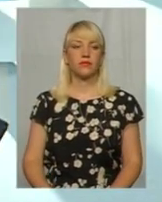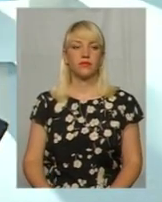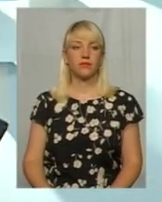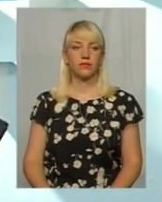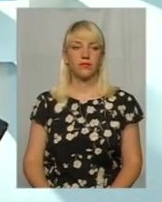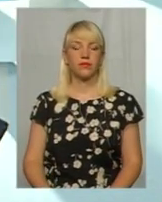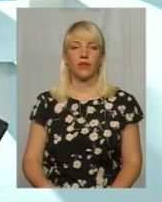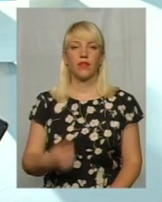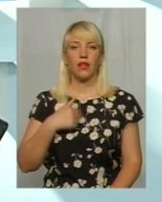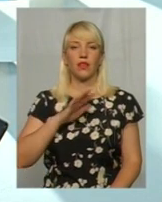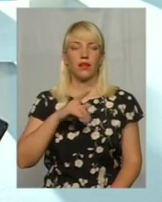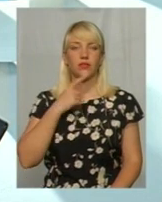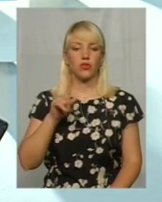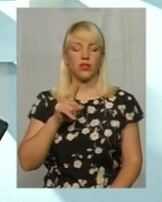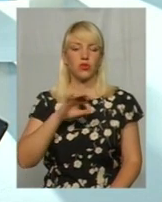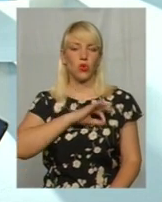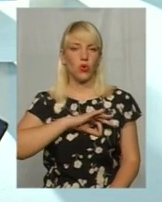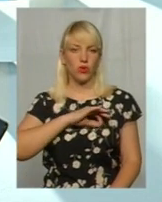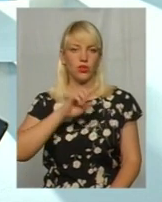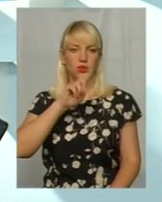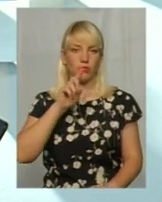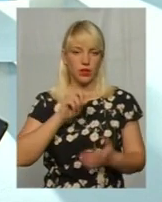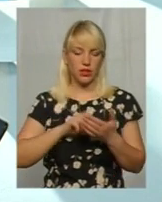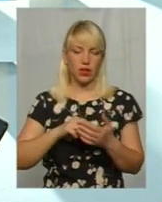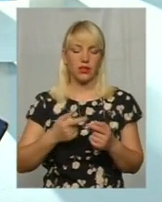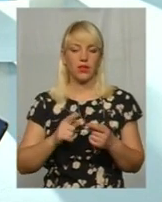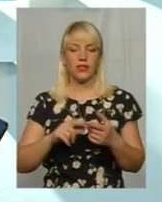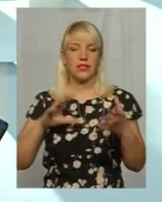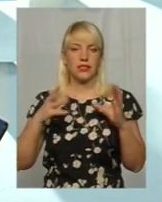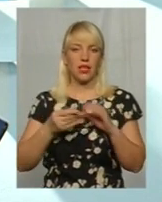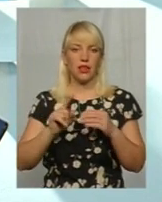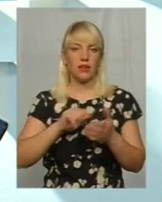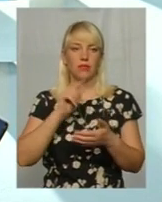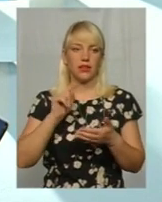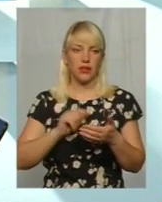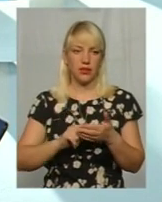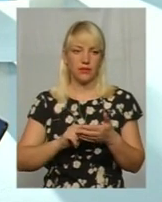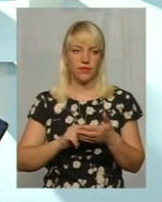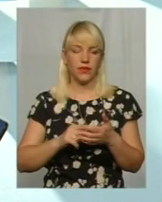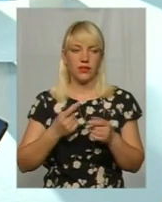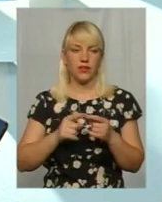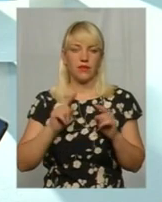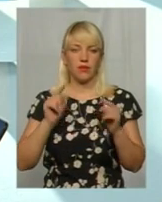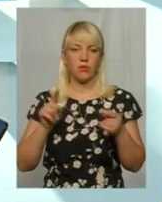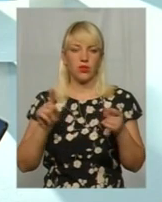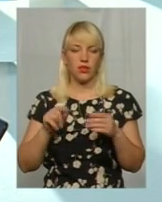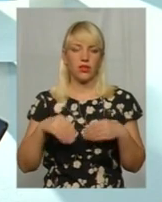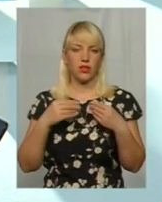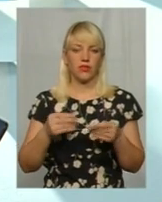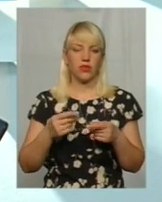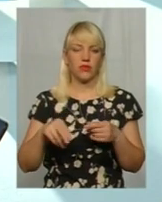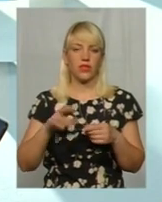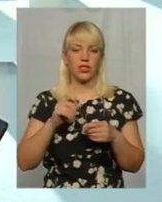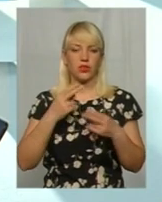якесь юридичне питання. Мабуть, це таке загальне питання з загальної точки зору, з тих вимог, які ставляться, можливо, в